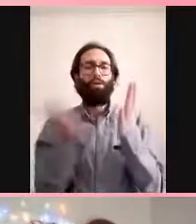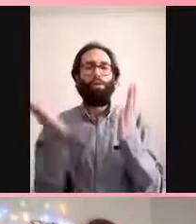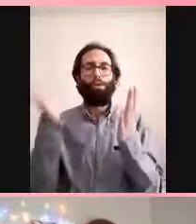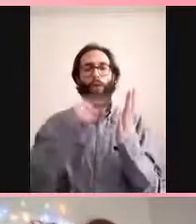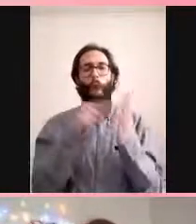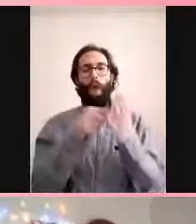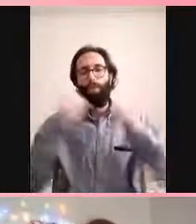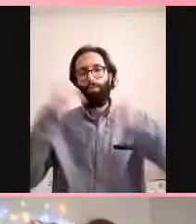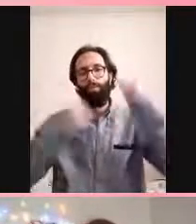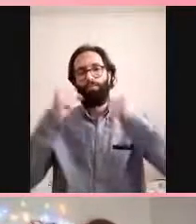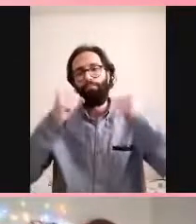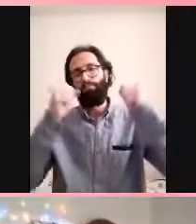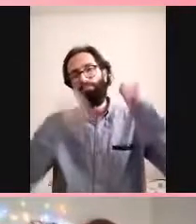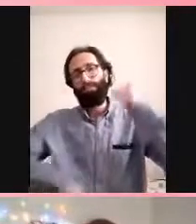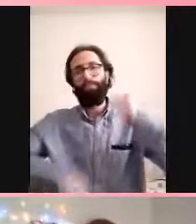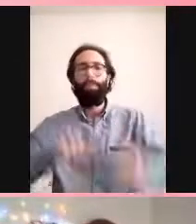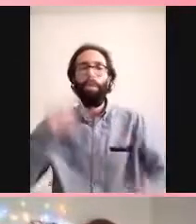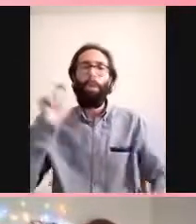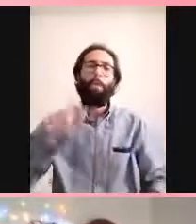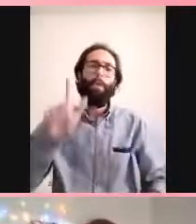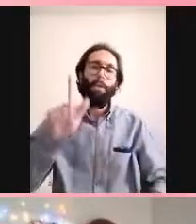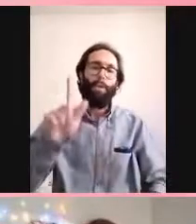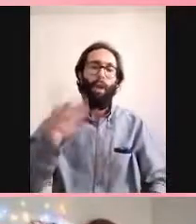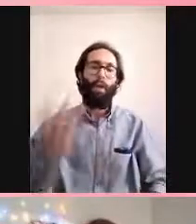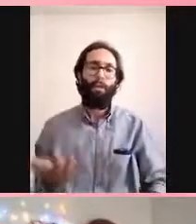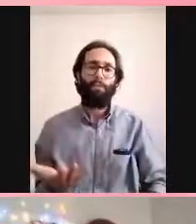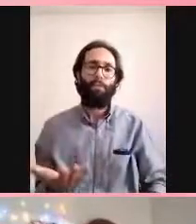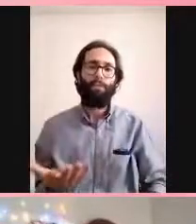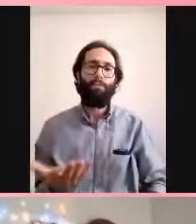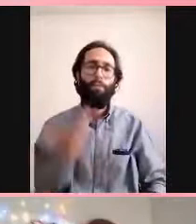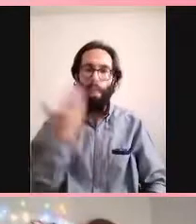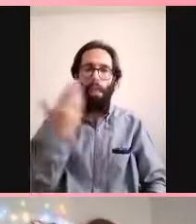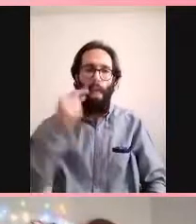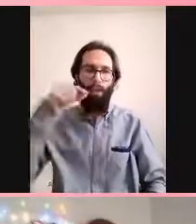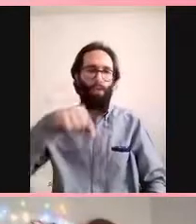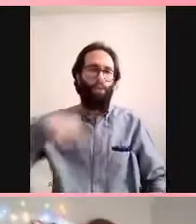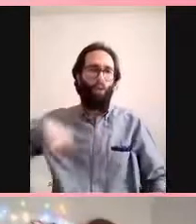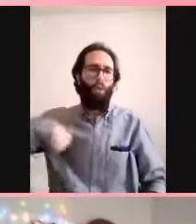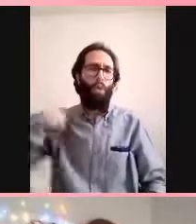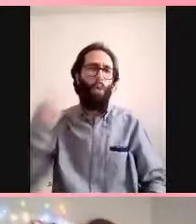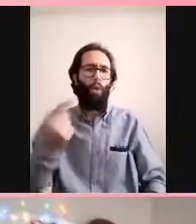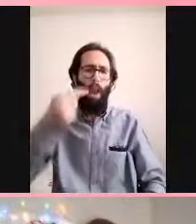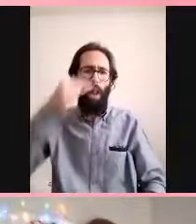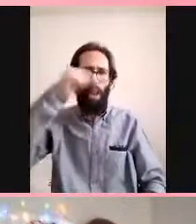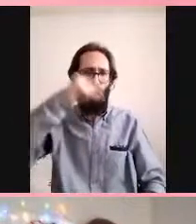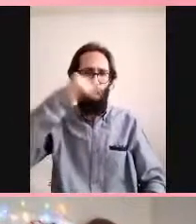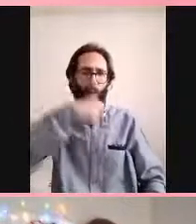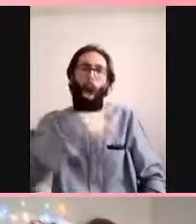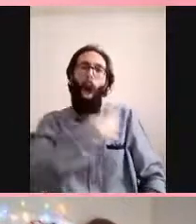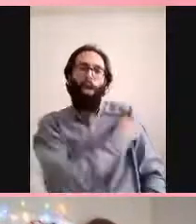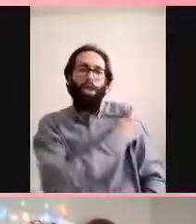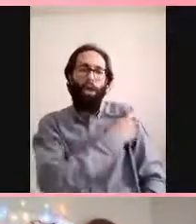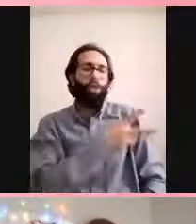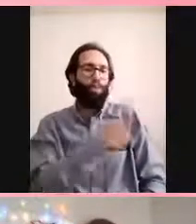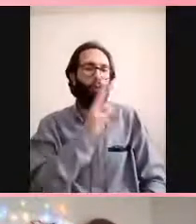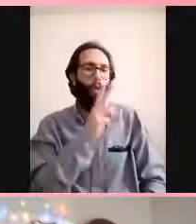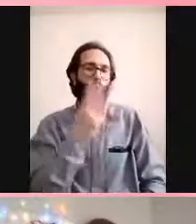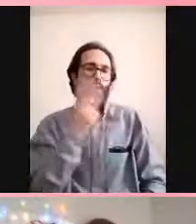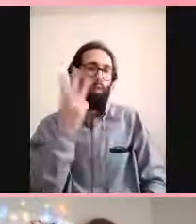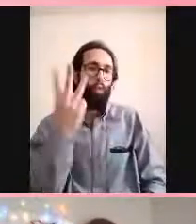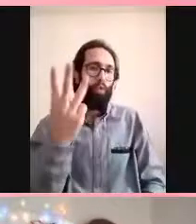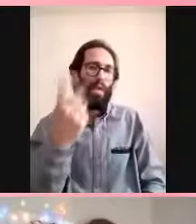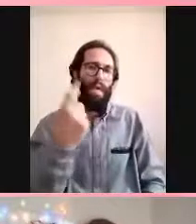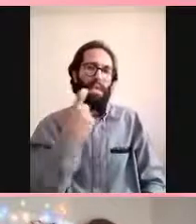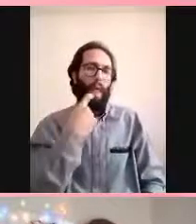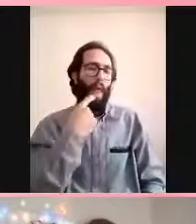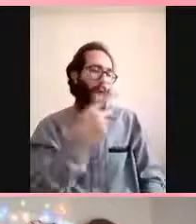mesela artık şey var bilmiyorum biliyor musunuz domuz gribi de var birkaç senedir hani her sene grip aşısı oluyorsan